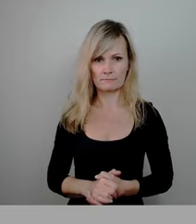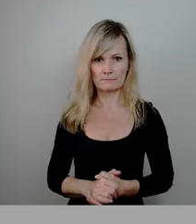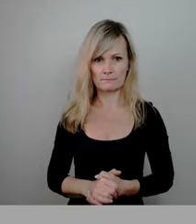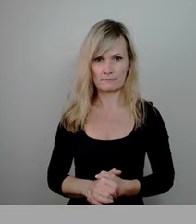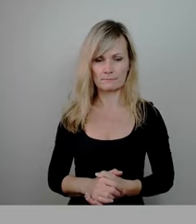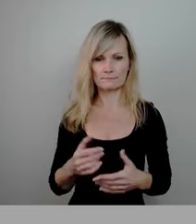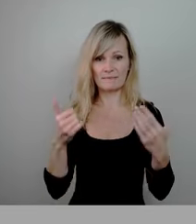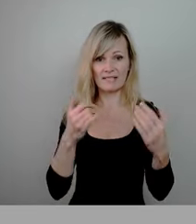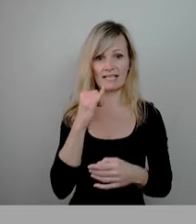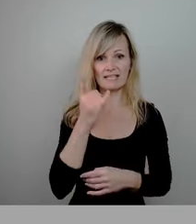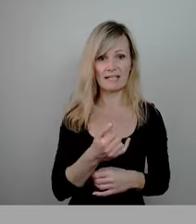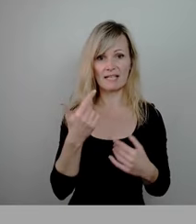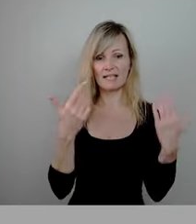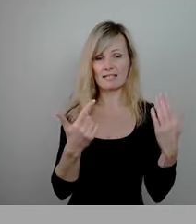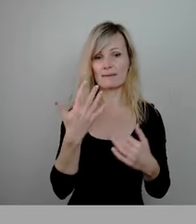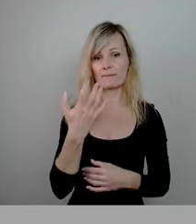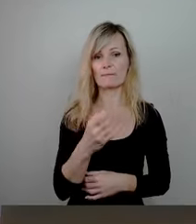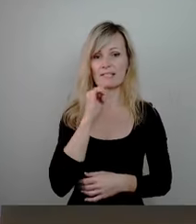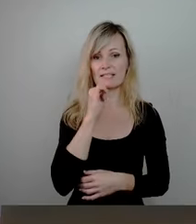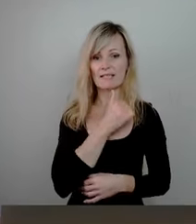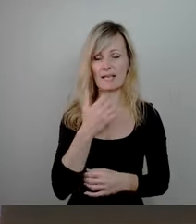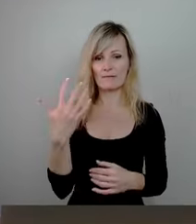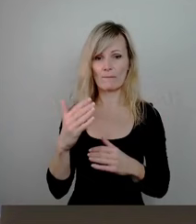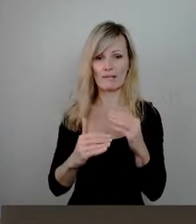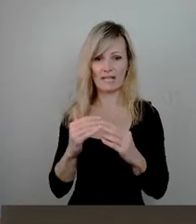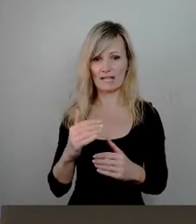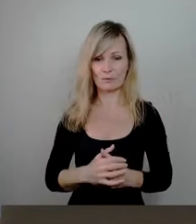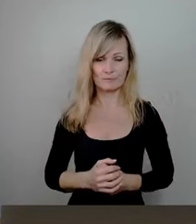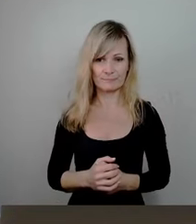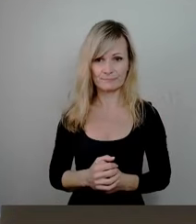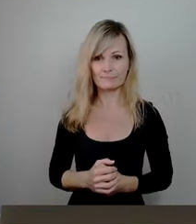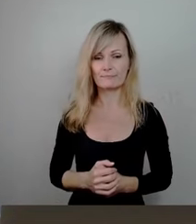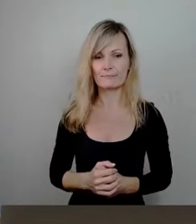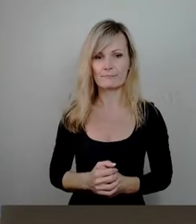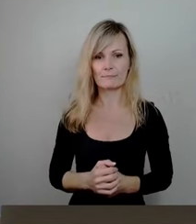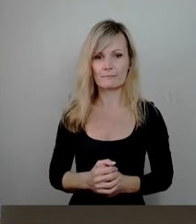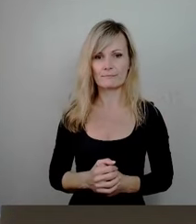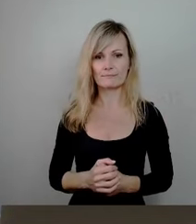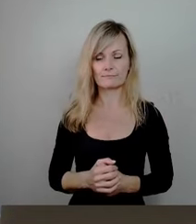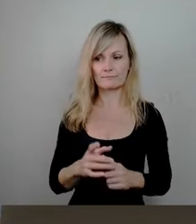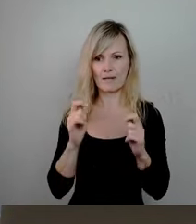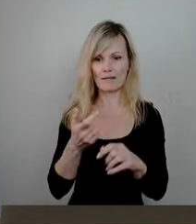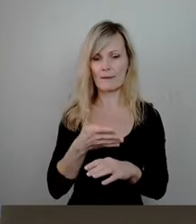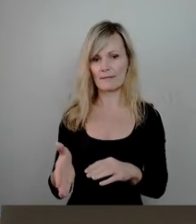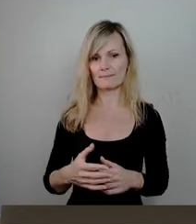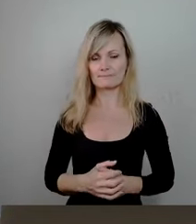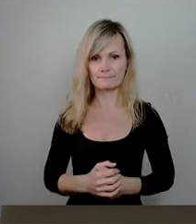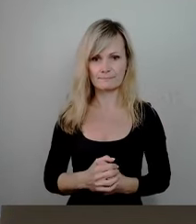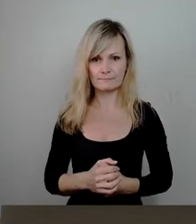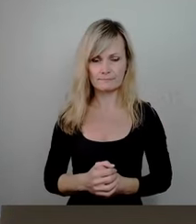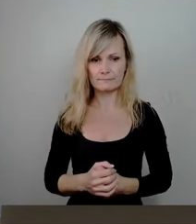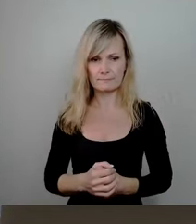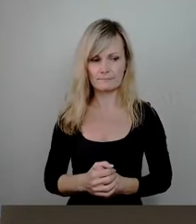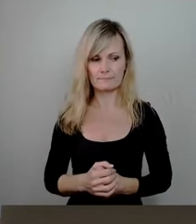6, ja, Stimmen 57, nein, Stimmen 5, Enthaltung, damit ist der Antrag abgelehnt. So, meine